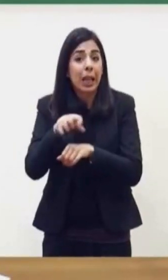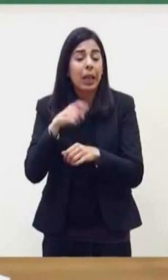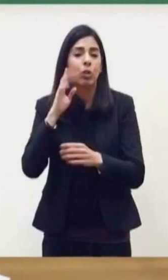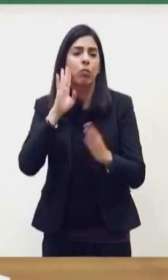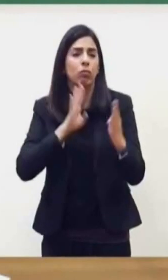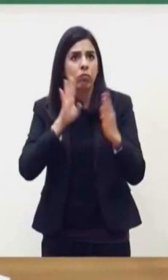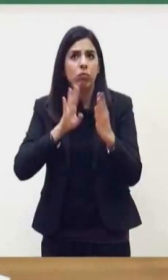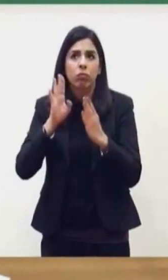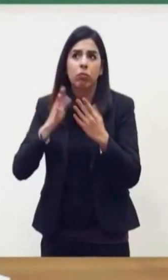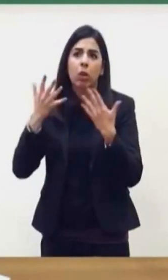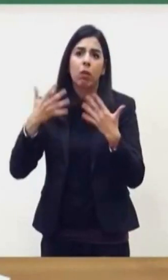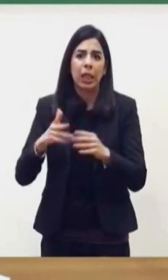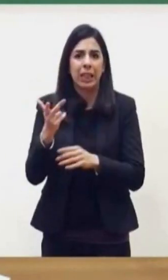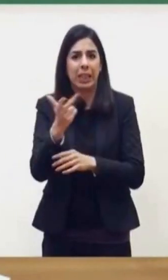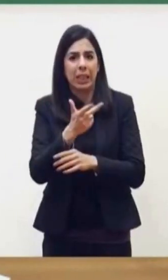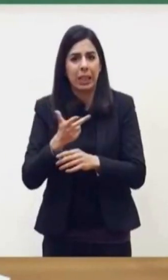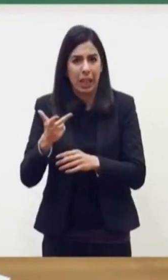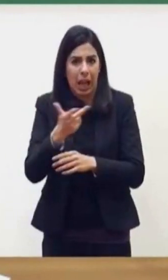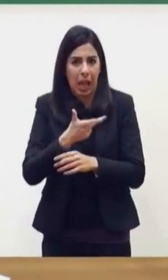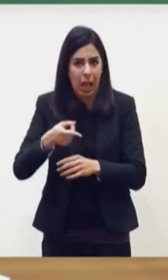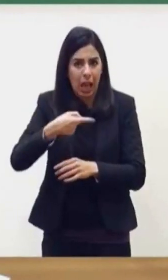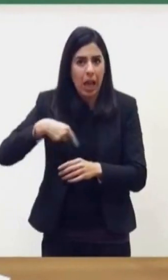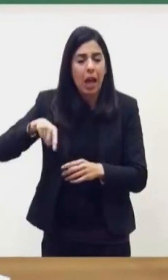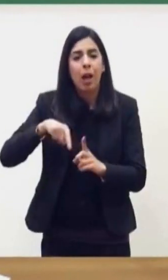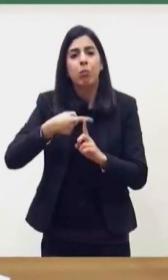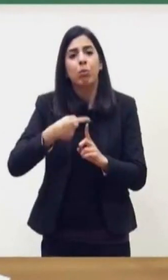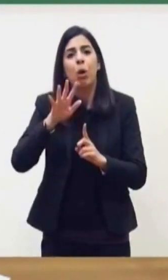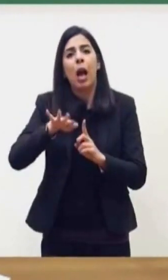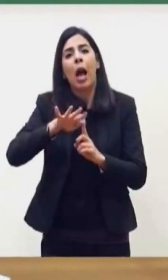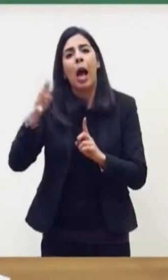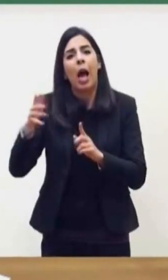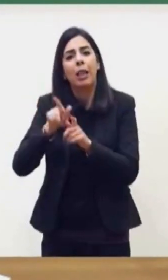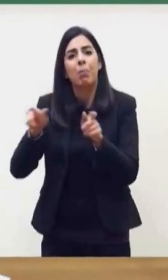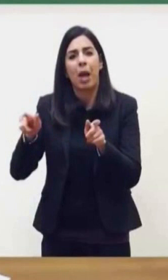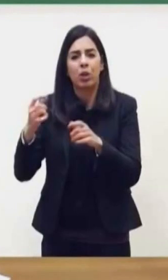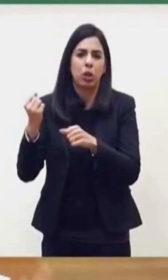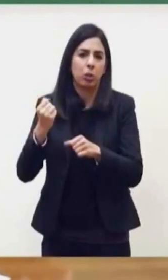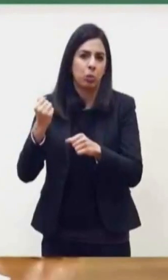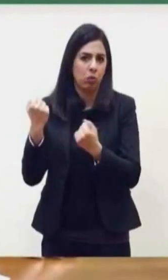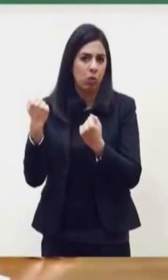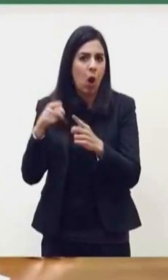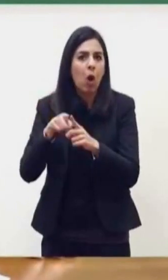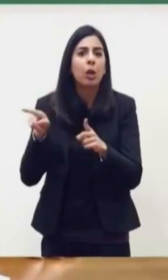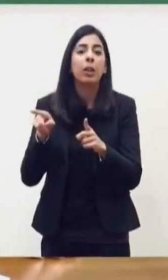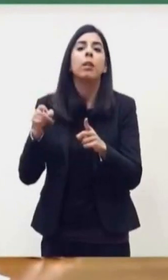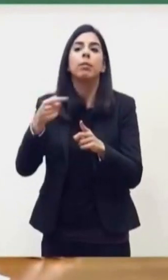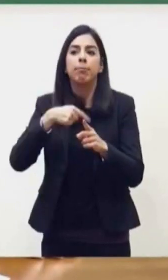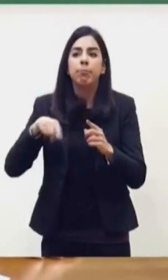oltre a noi tre anche altre figure istituzionali è stato quello di